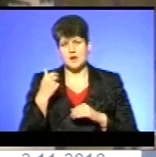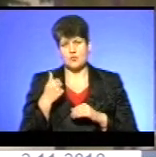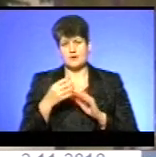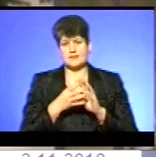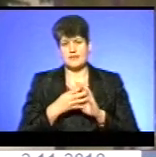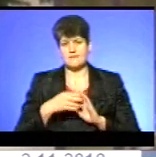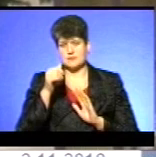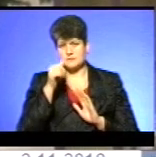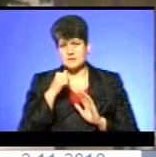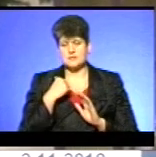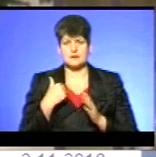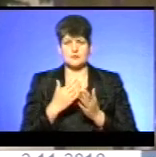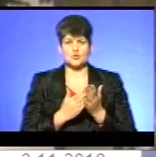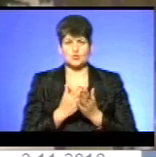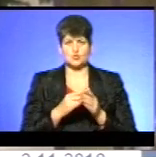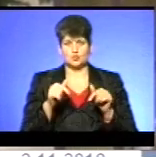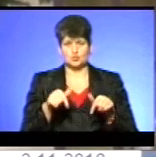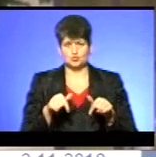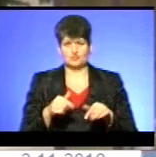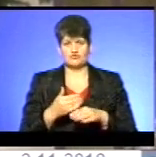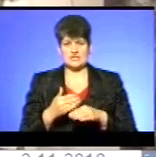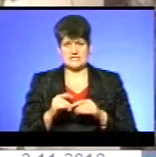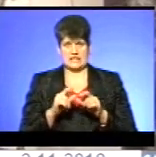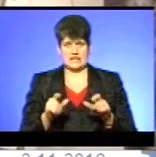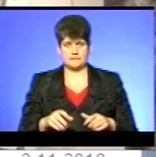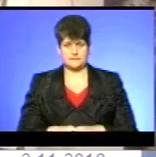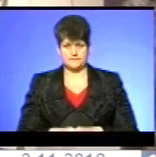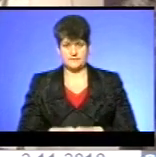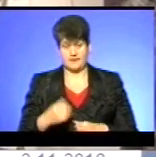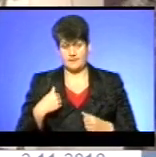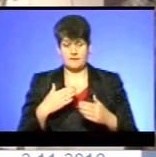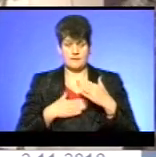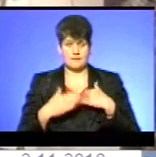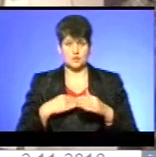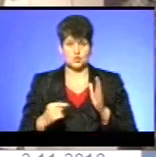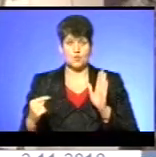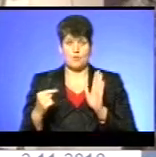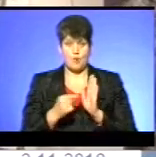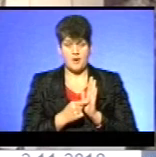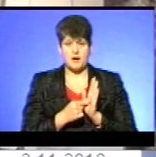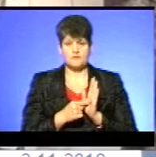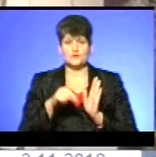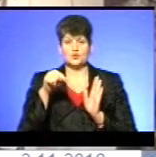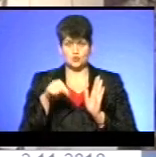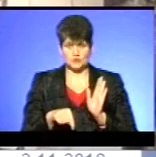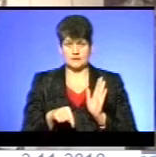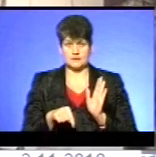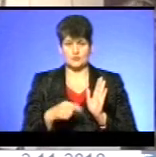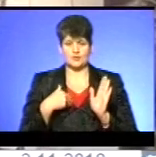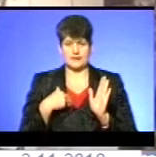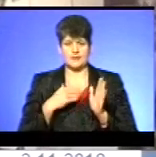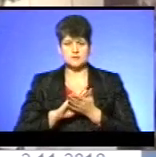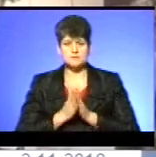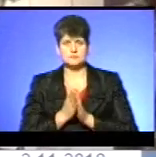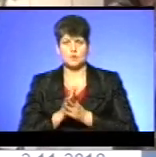'ять місців я служу тут в частині. Я радий, що потрапив сюди. У нас вже злагоджений